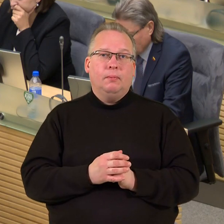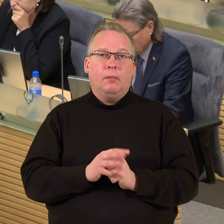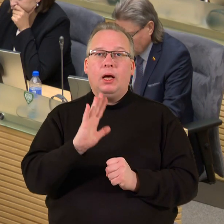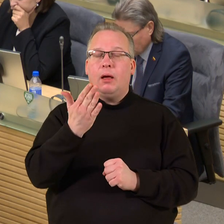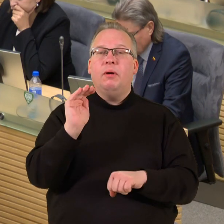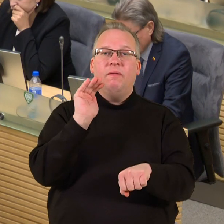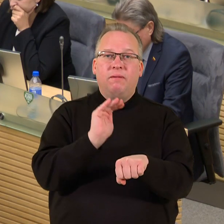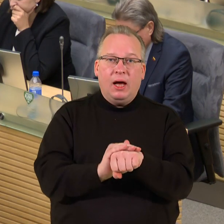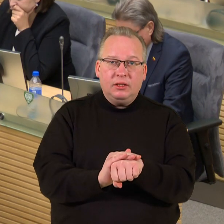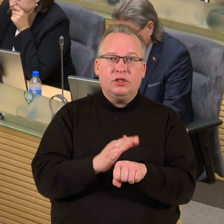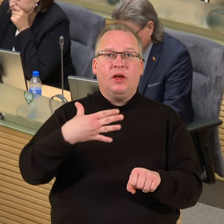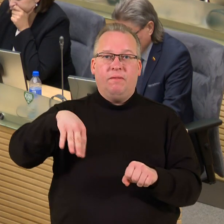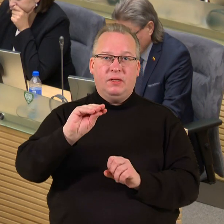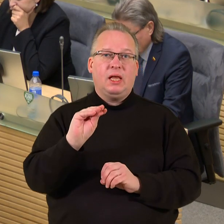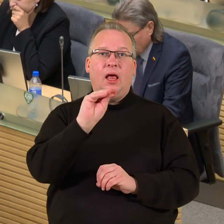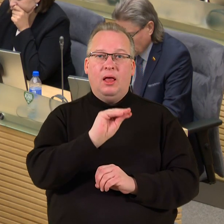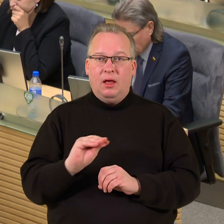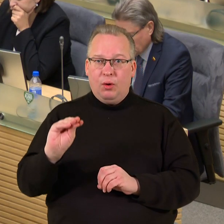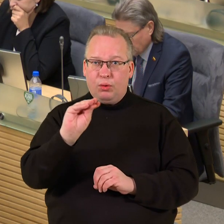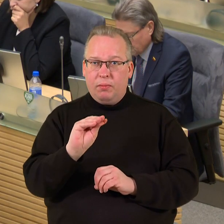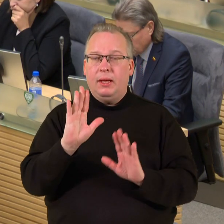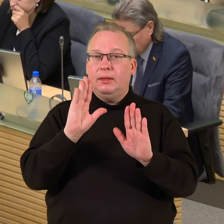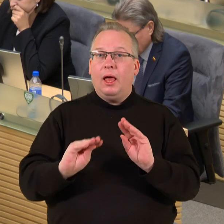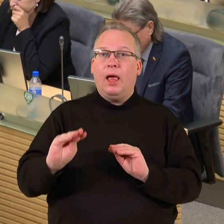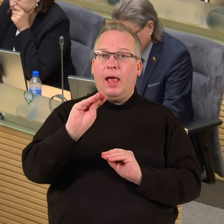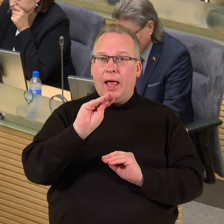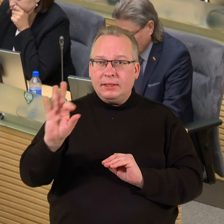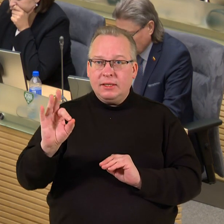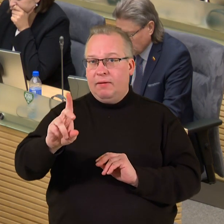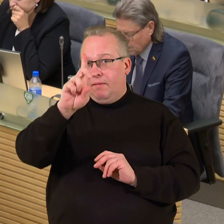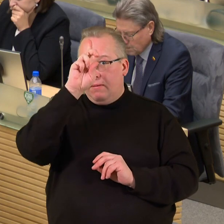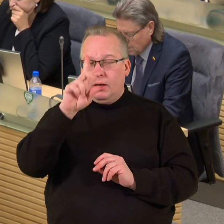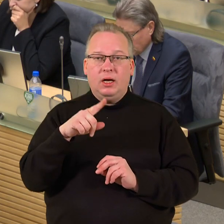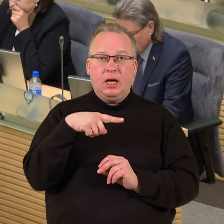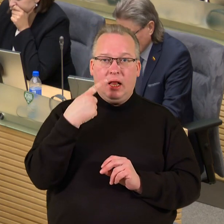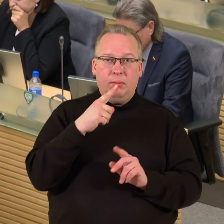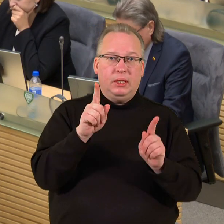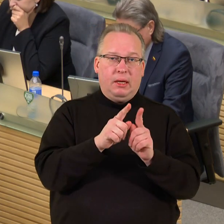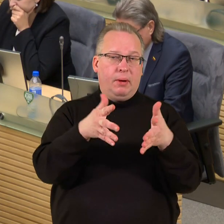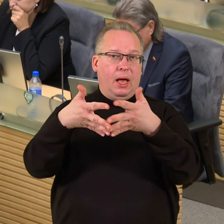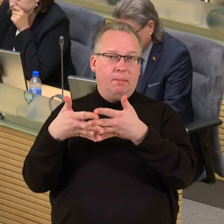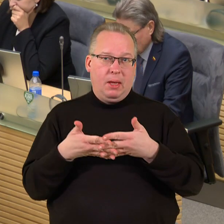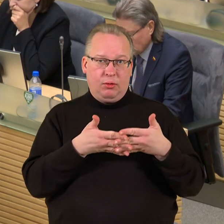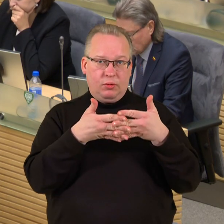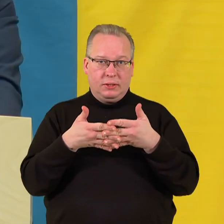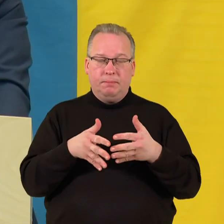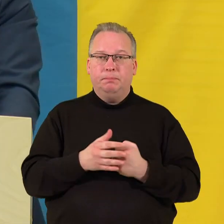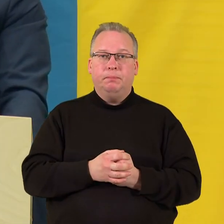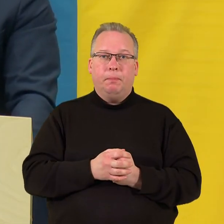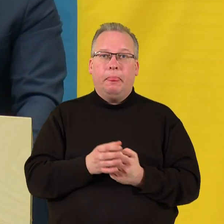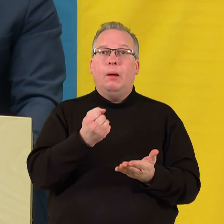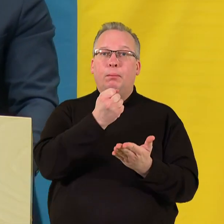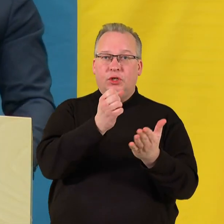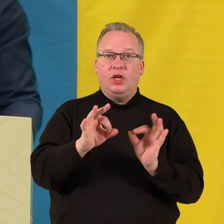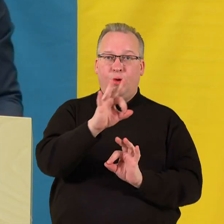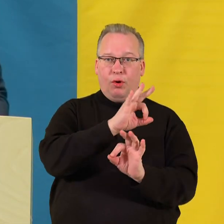praktiškai visą Europą, ne vien tik Europos Sąjungos šalis, apie tai kalba ir Junktinės, netgi Amerikos valstijos. Biudžeto